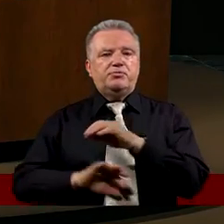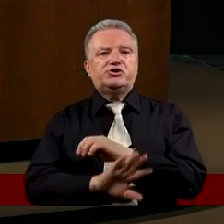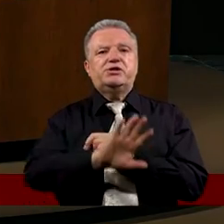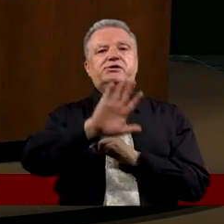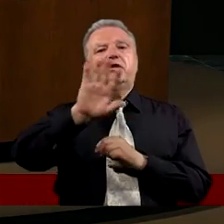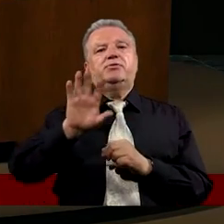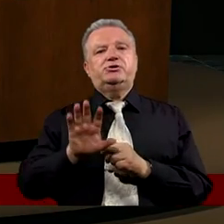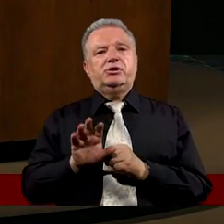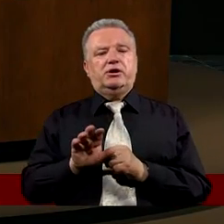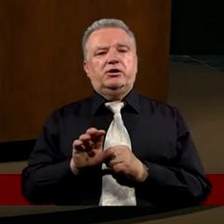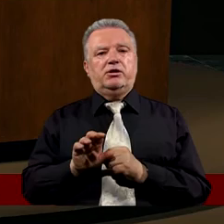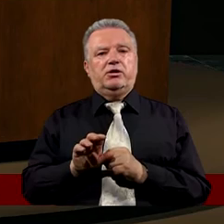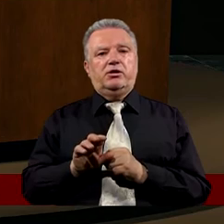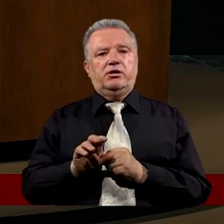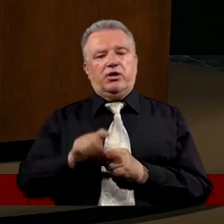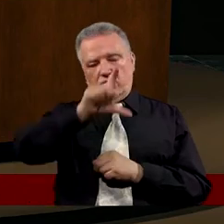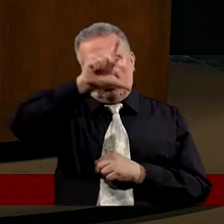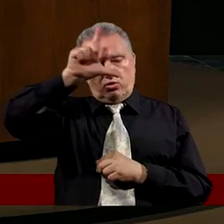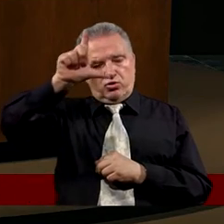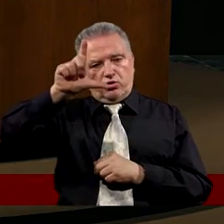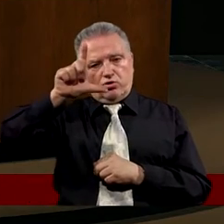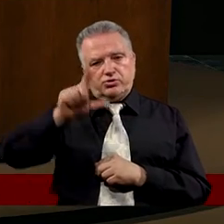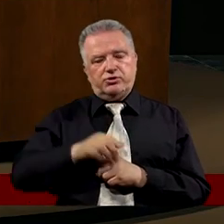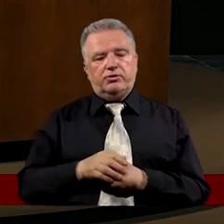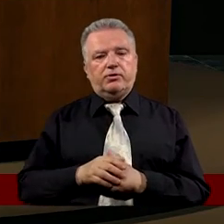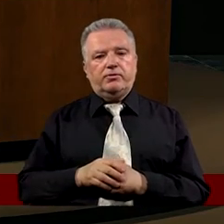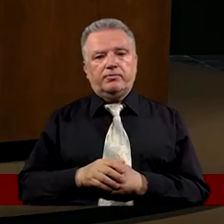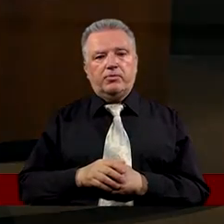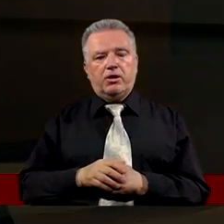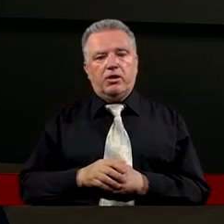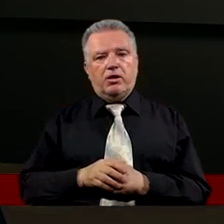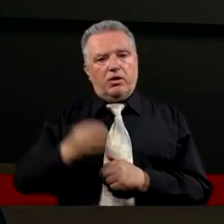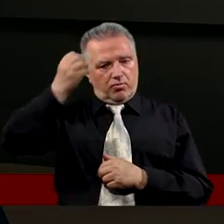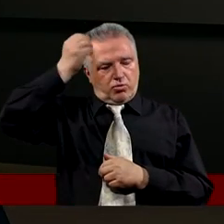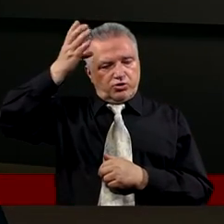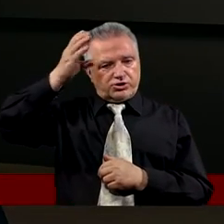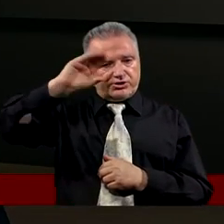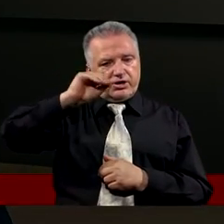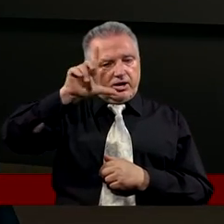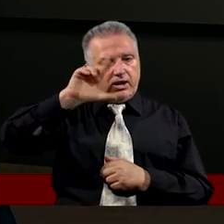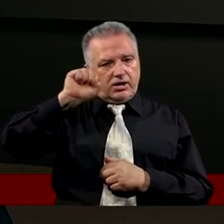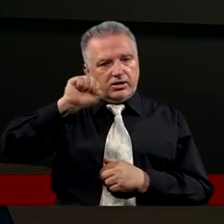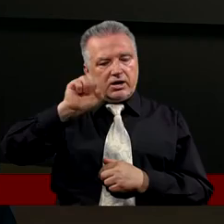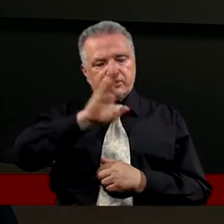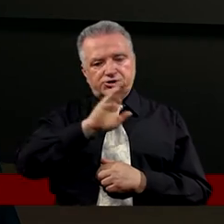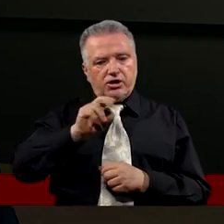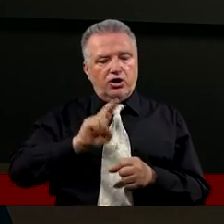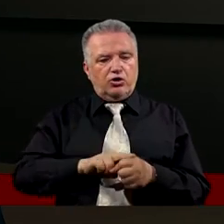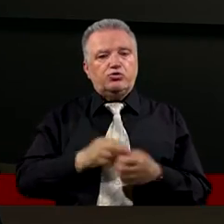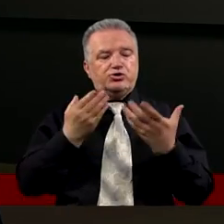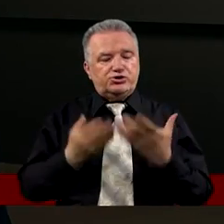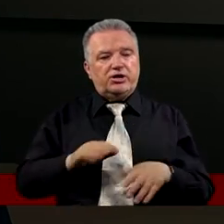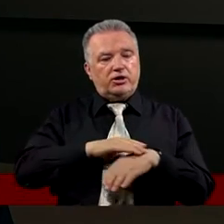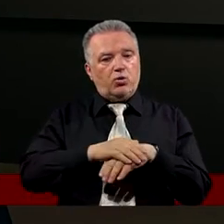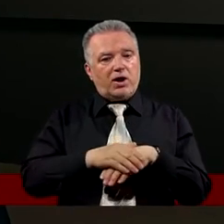Przedstawicieli Rodzaju ludzkiego Tak Mojżesz Eliasz Ci którzy Dzięki łasce Bożej